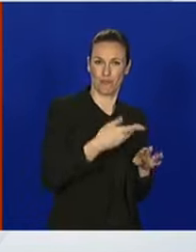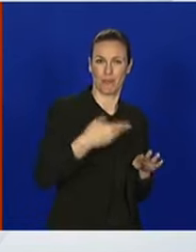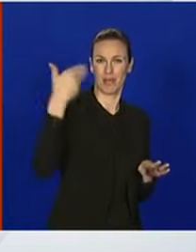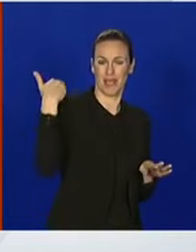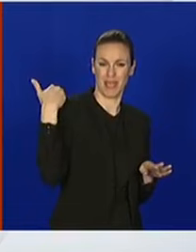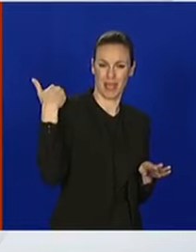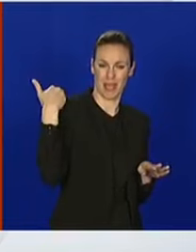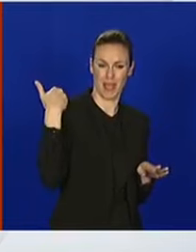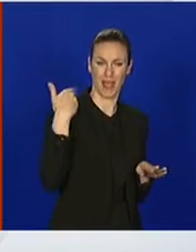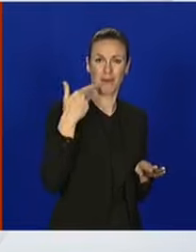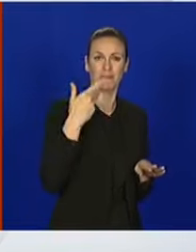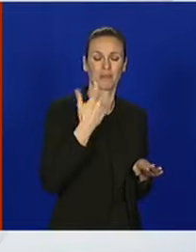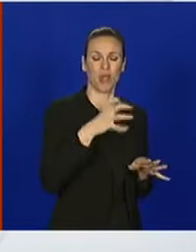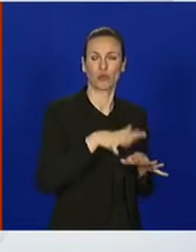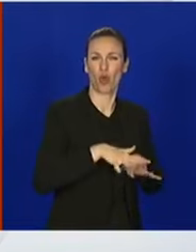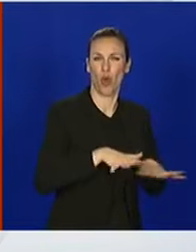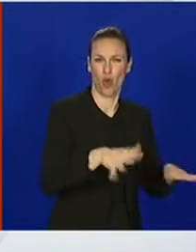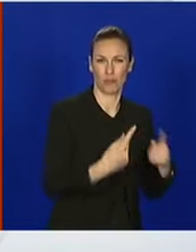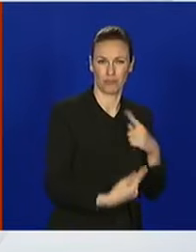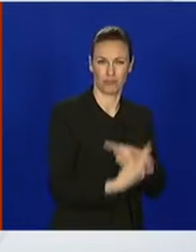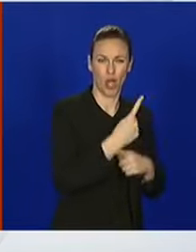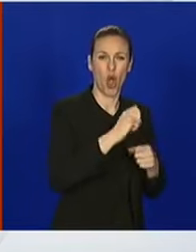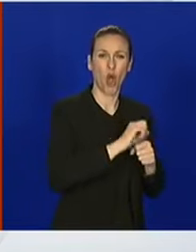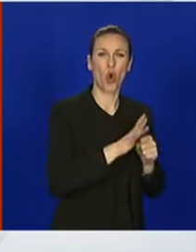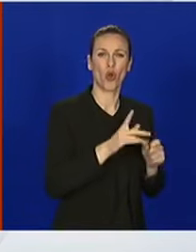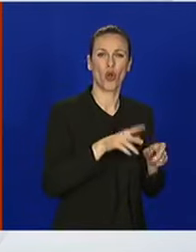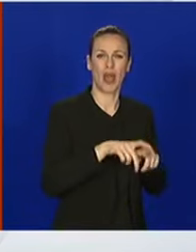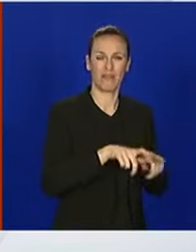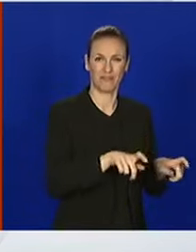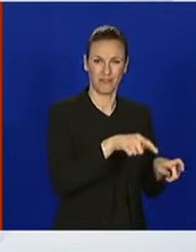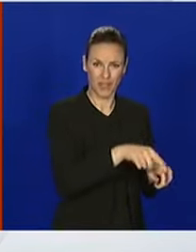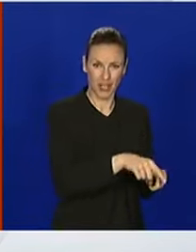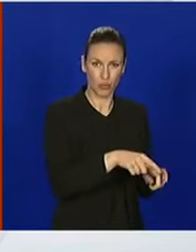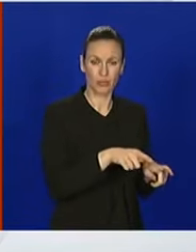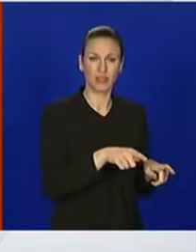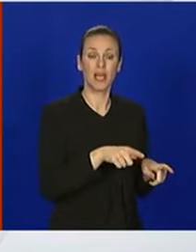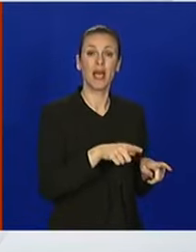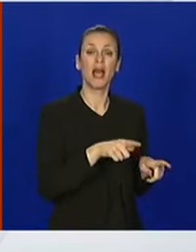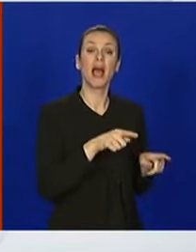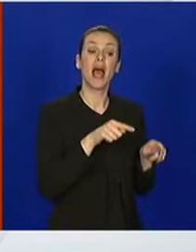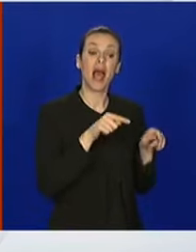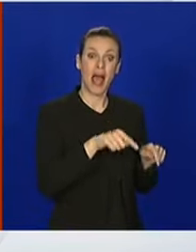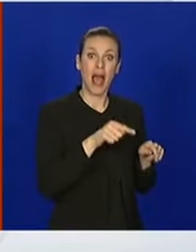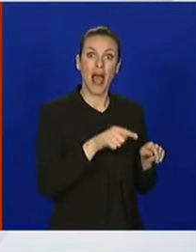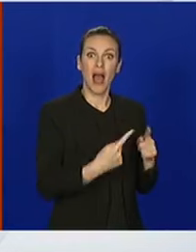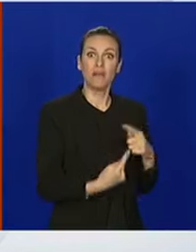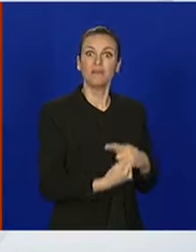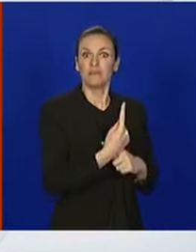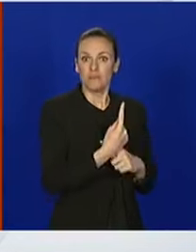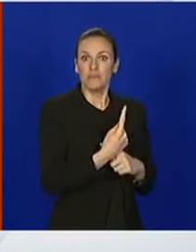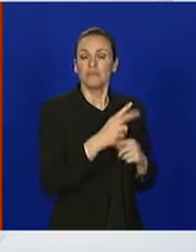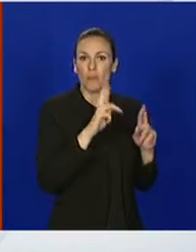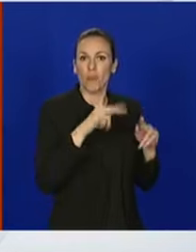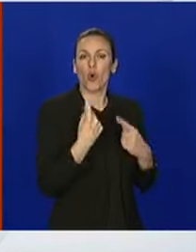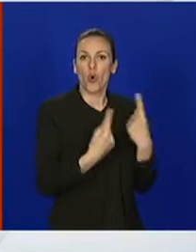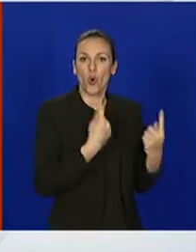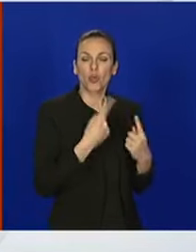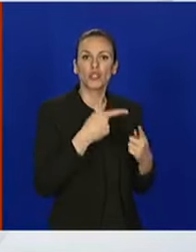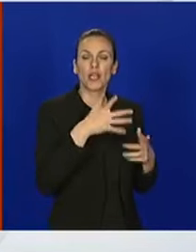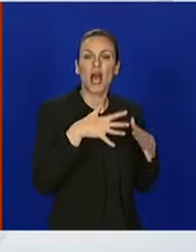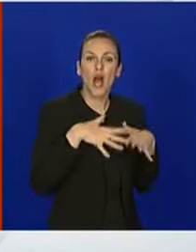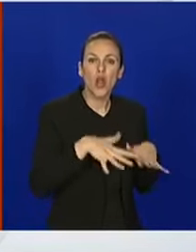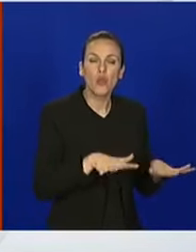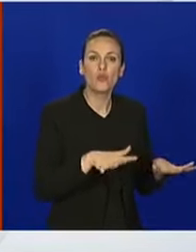epidemije koronavirusom. Dakle, tu se otvara mogućnosti ljudima